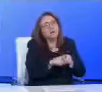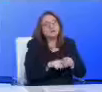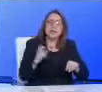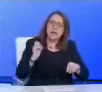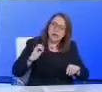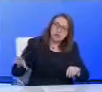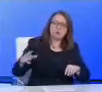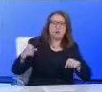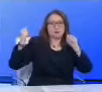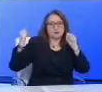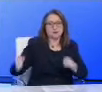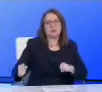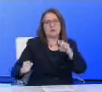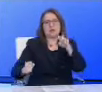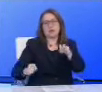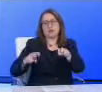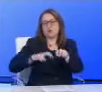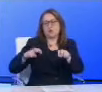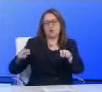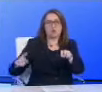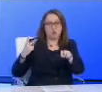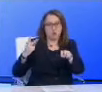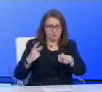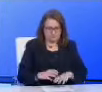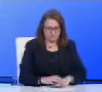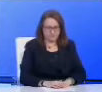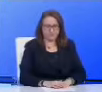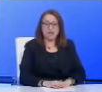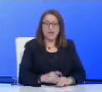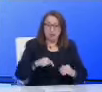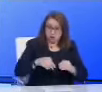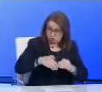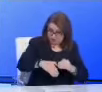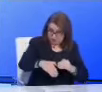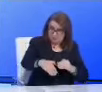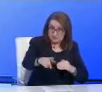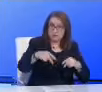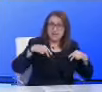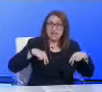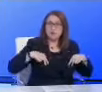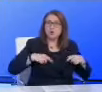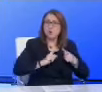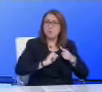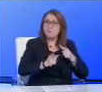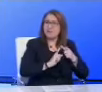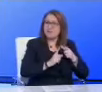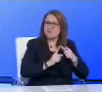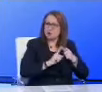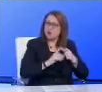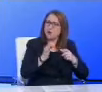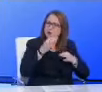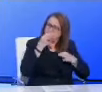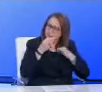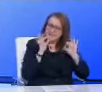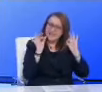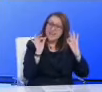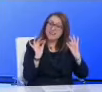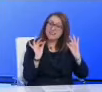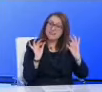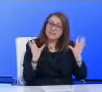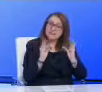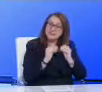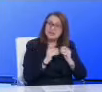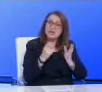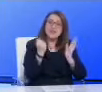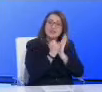Τις επόμενες ημέρες το Υπουργείο Υποδομών και Μεταφορών θα ανακοινώσει αναλυτικά περαιτέρω ρυθμίσεις για την παράταση ισχύως των